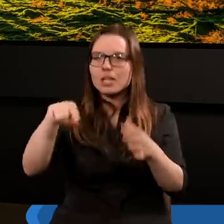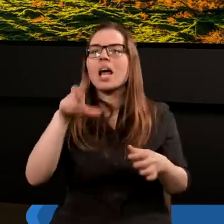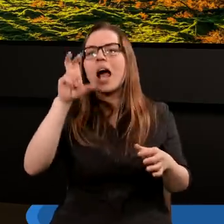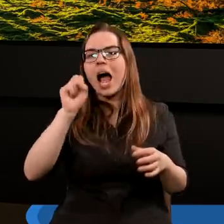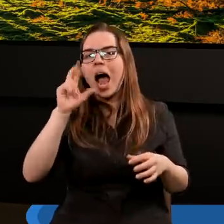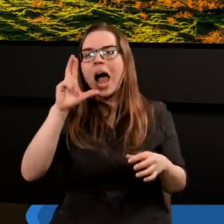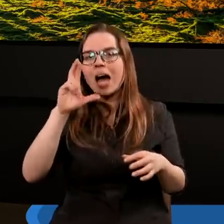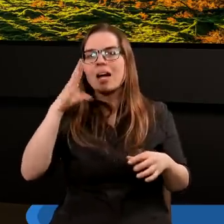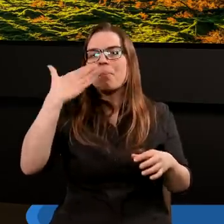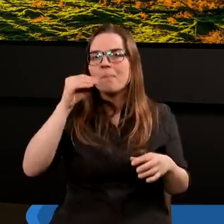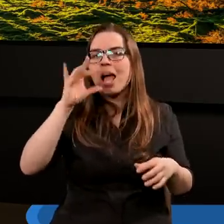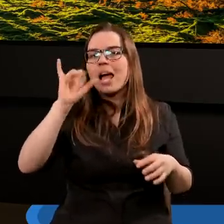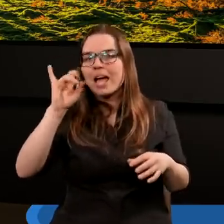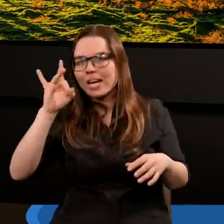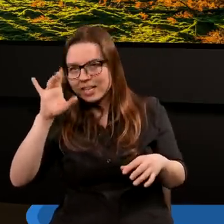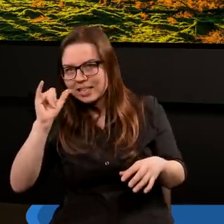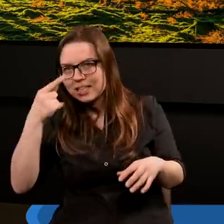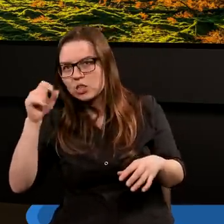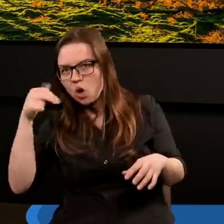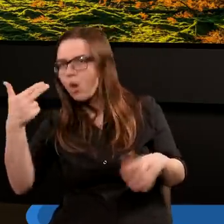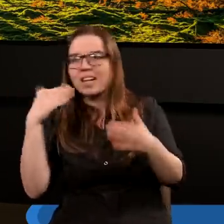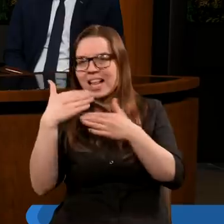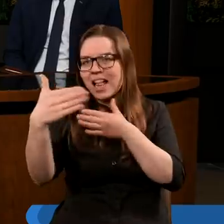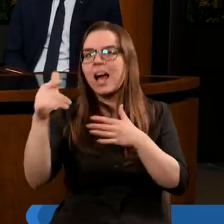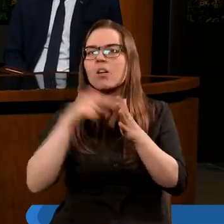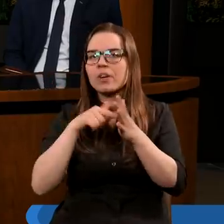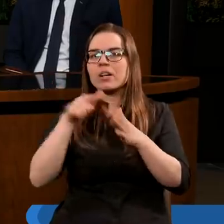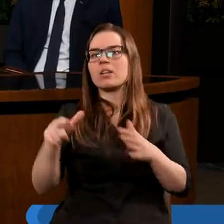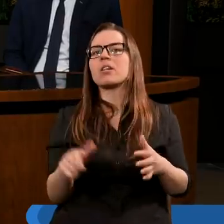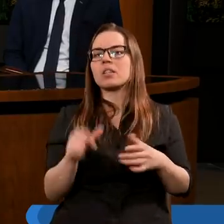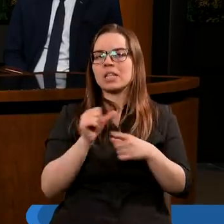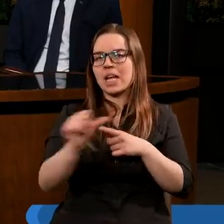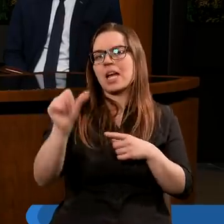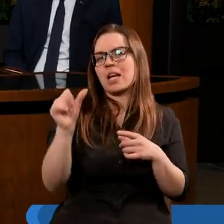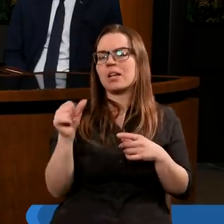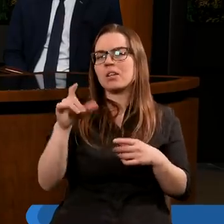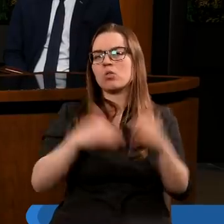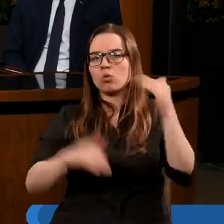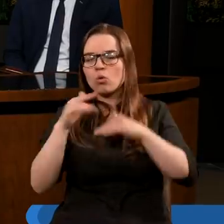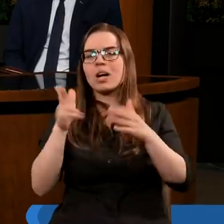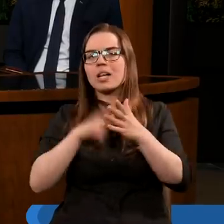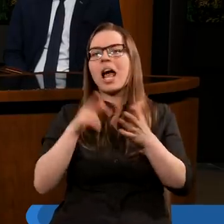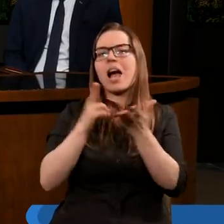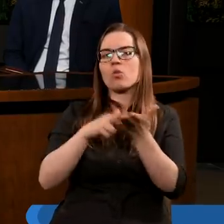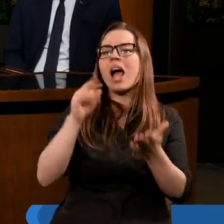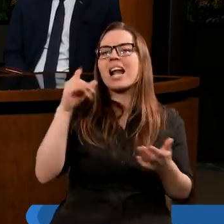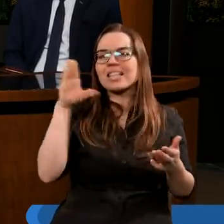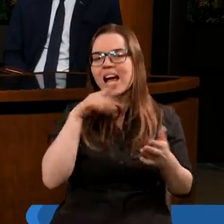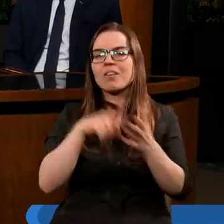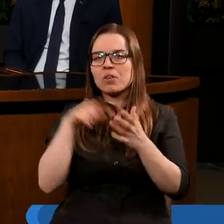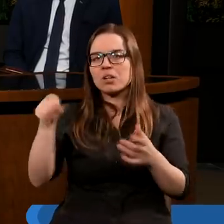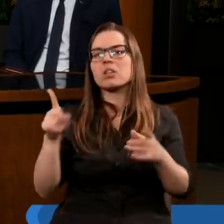Har Megido, prawda? Faktycznie niedaleko, niedaleko jest góra, na której Eliasz, prawda,